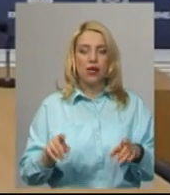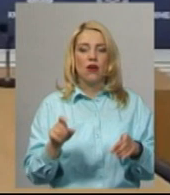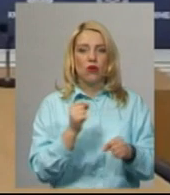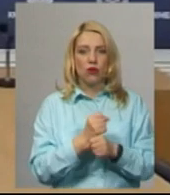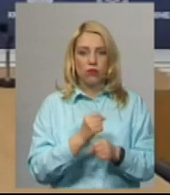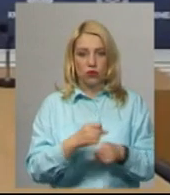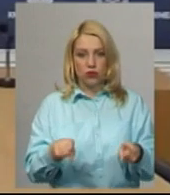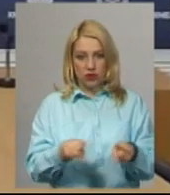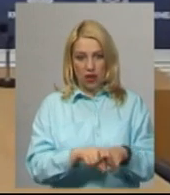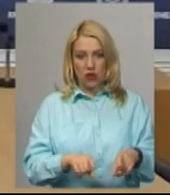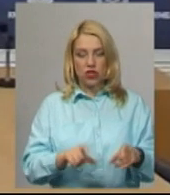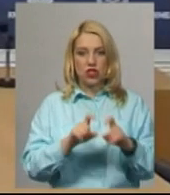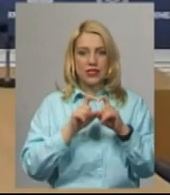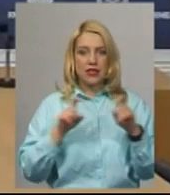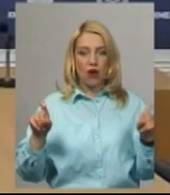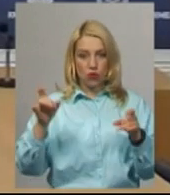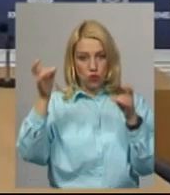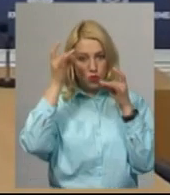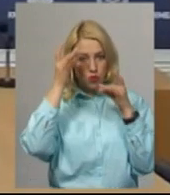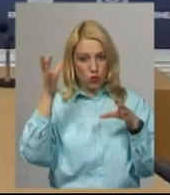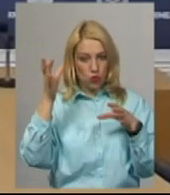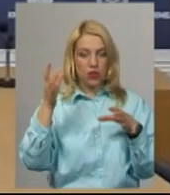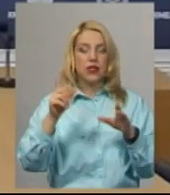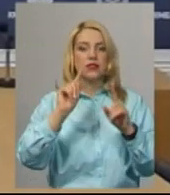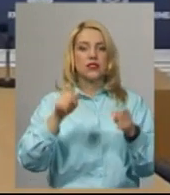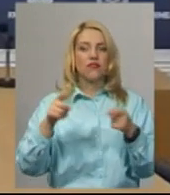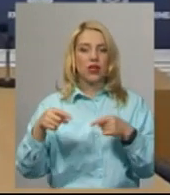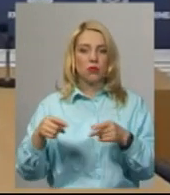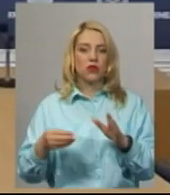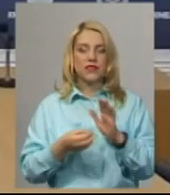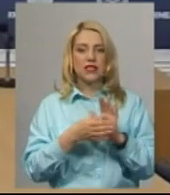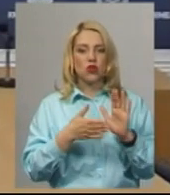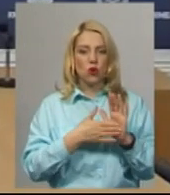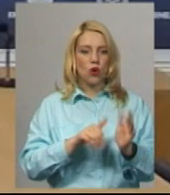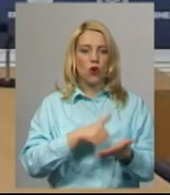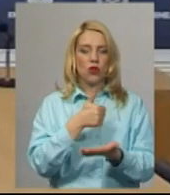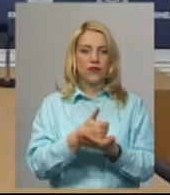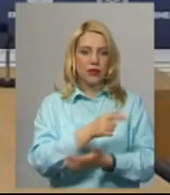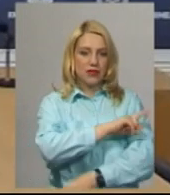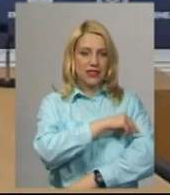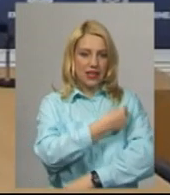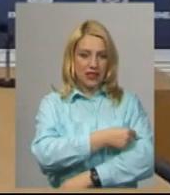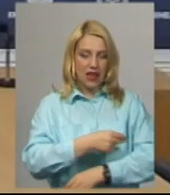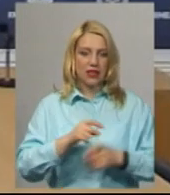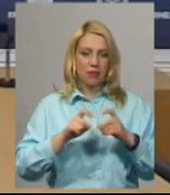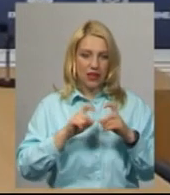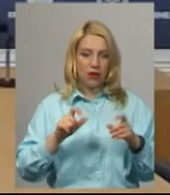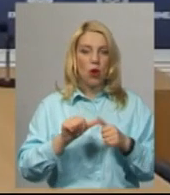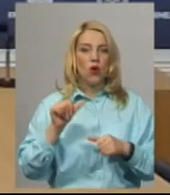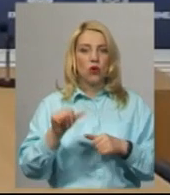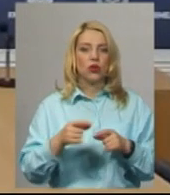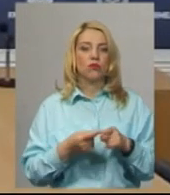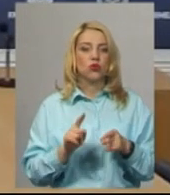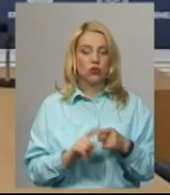також закладів культури, тобто з вимогами, встановленими головним санітарним лікарем. Окрім того,